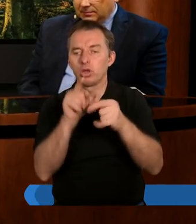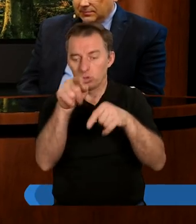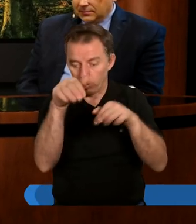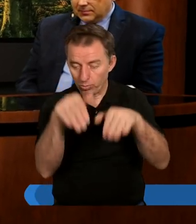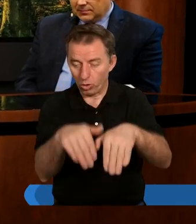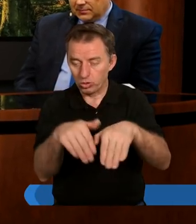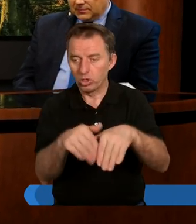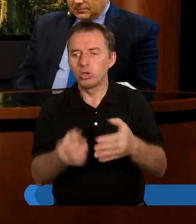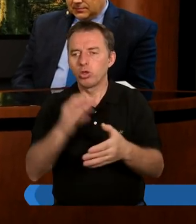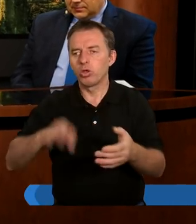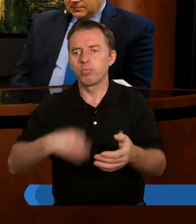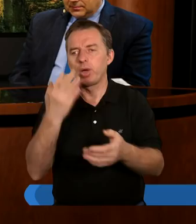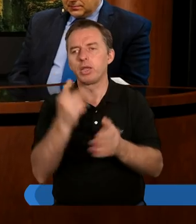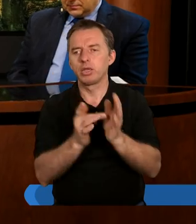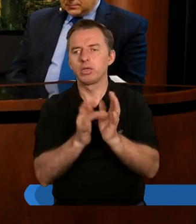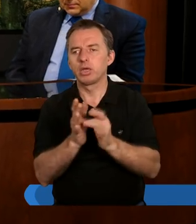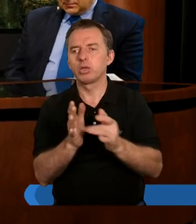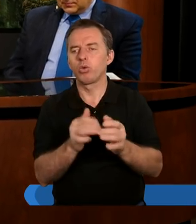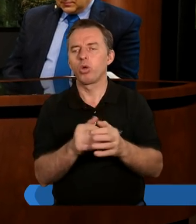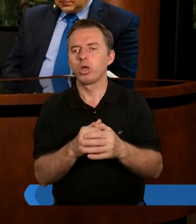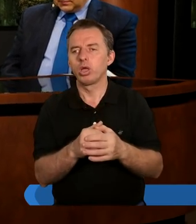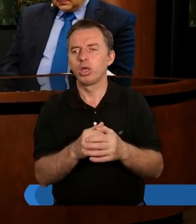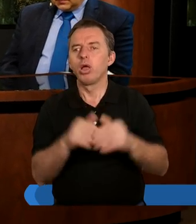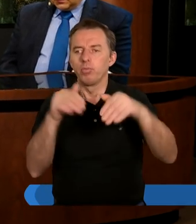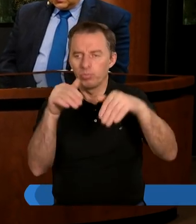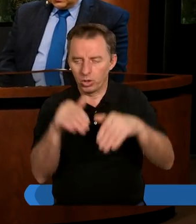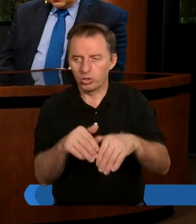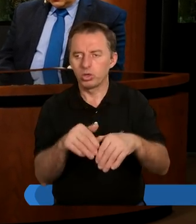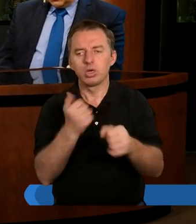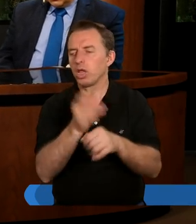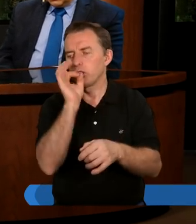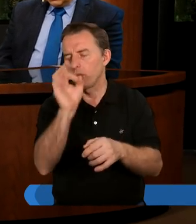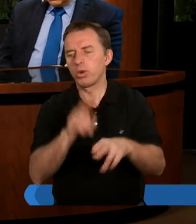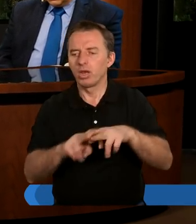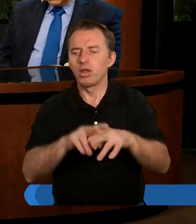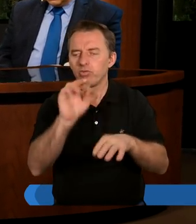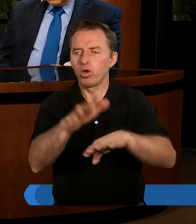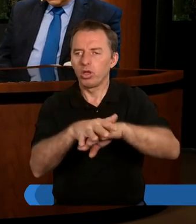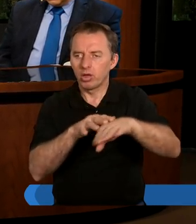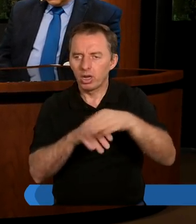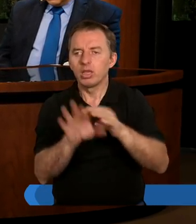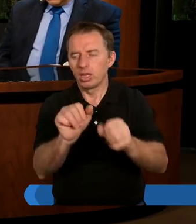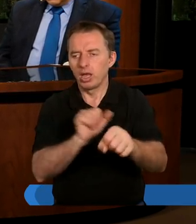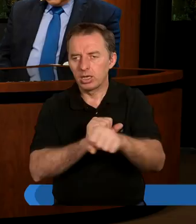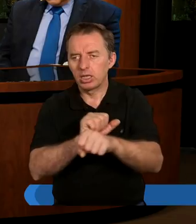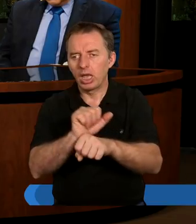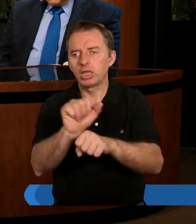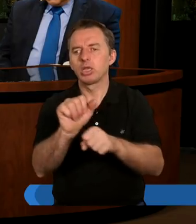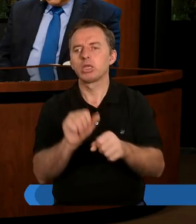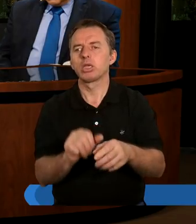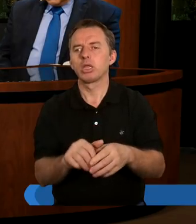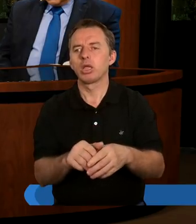to możliwe, drogi Panie i możemy być takimi dobrymi narzędziami w Twoich rękach, wierzę, że tak jest,